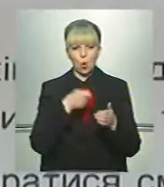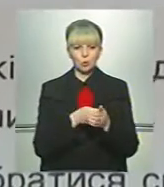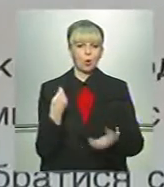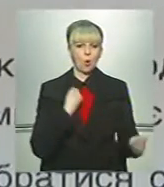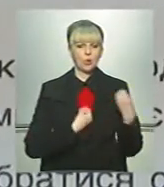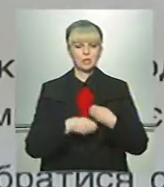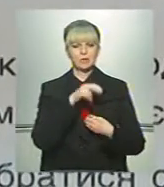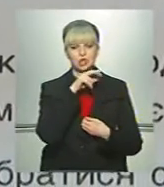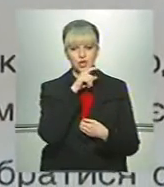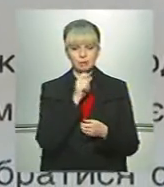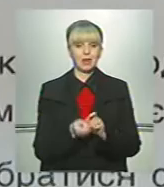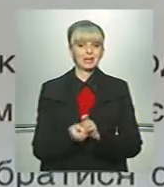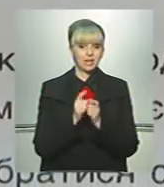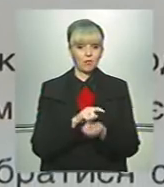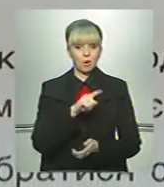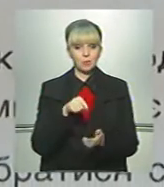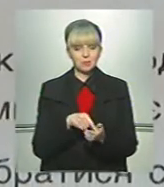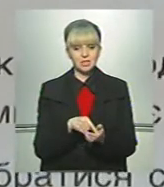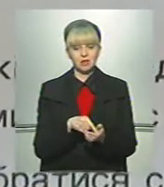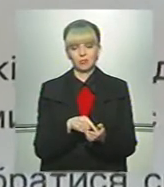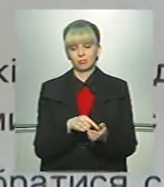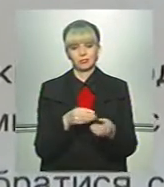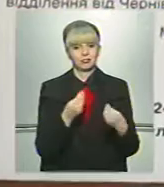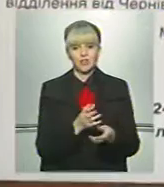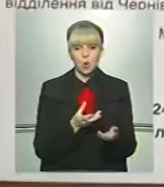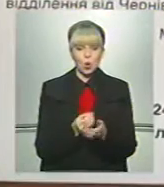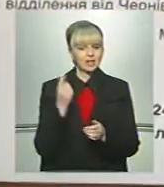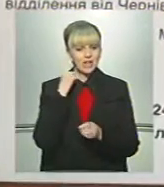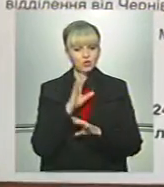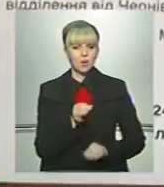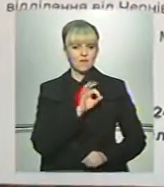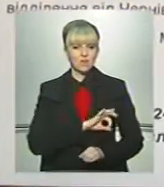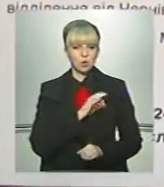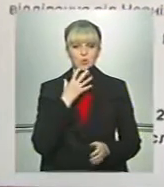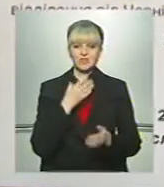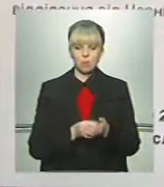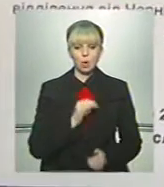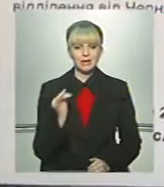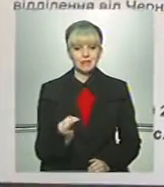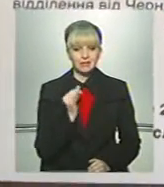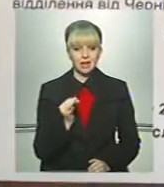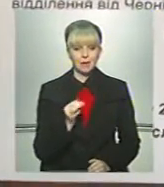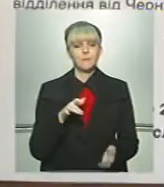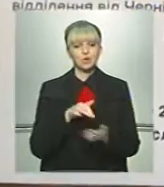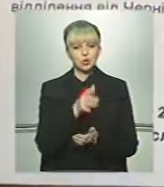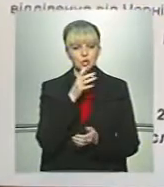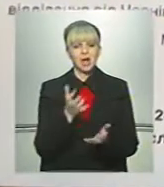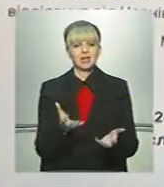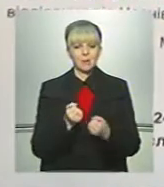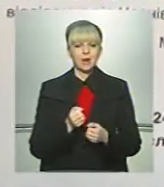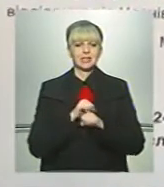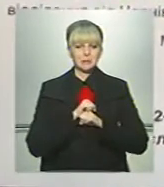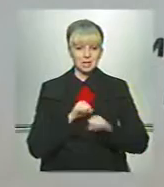одягаємо чернівці. Натомість місто обділяє нас коштами, не чує та використовує в своїх інтересах. Прийшов час набратися